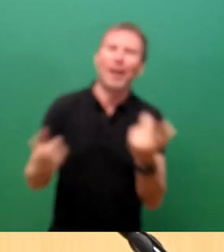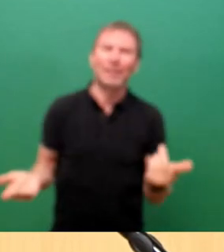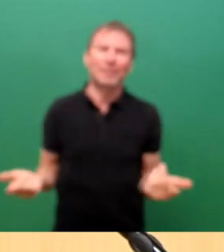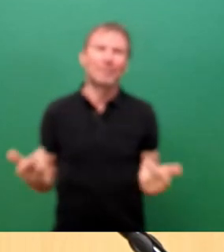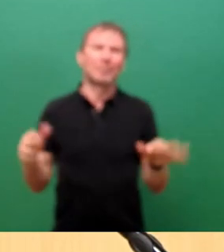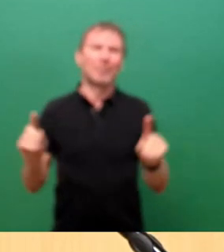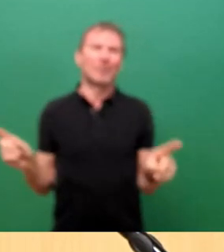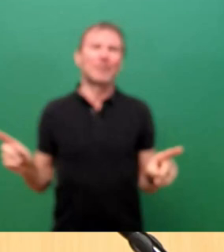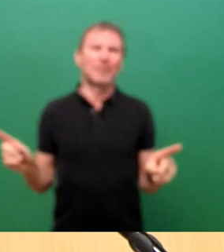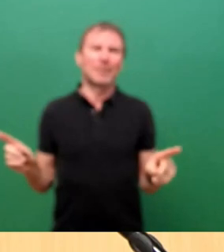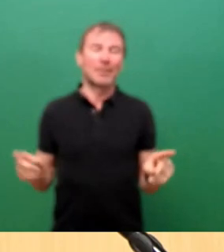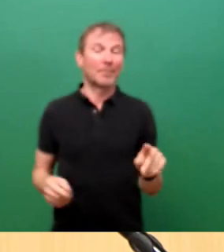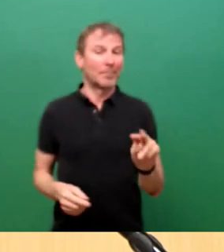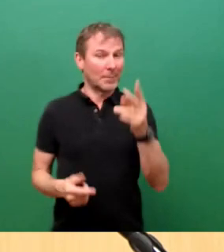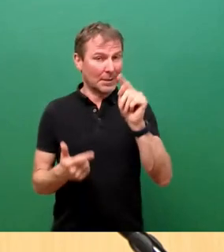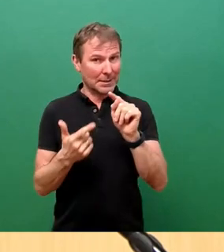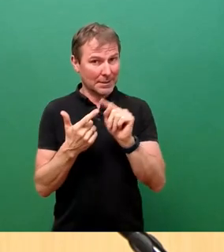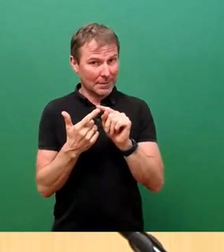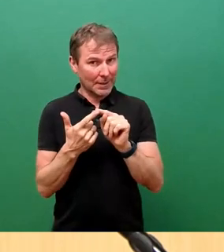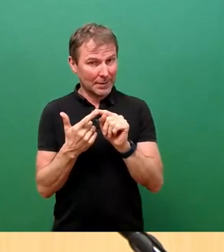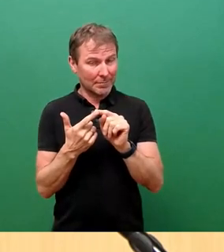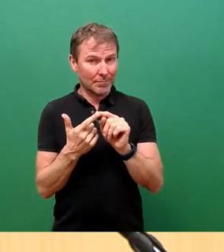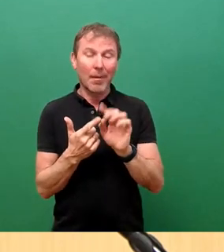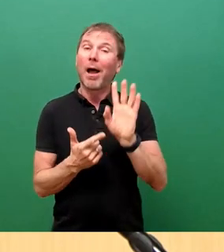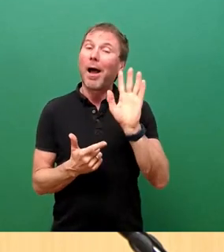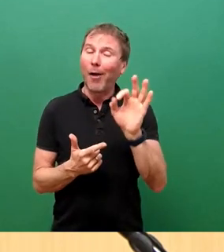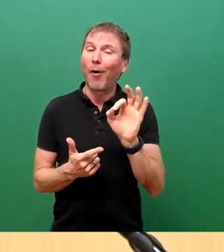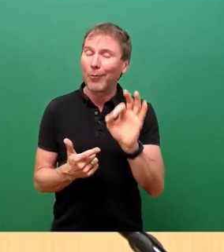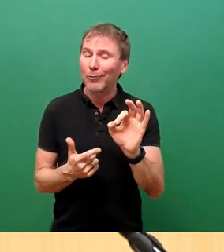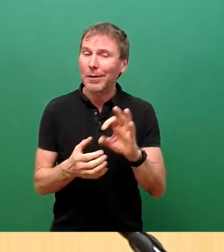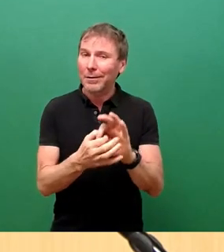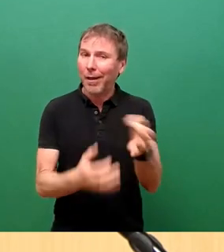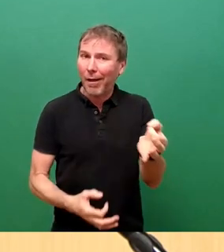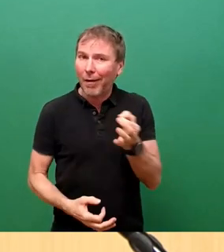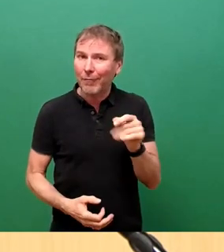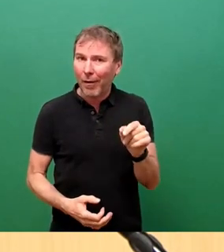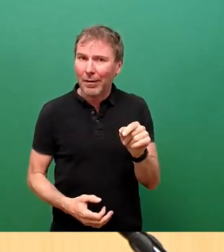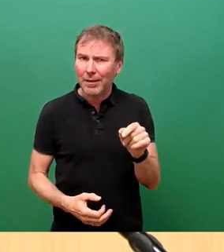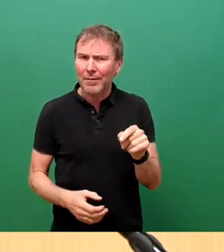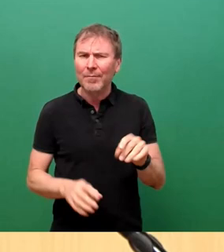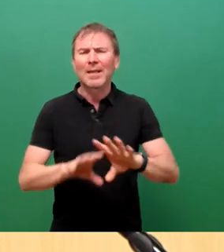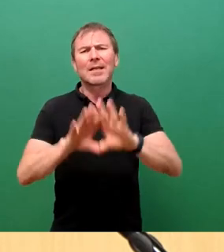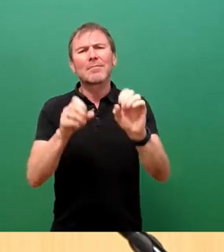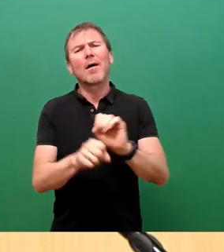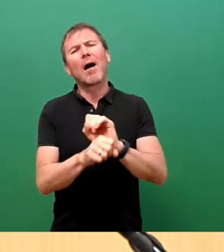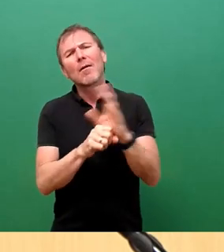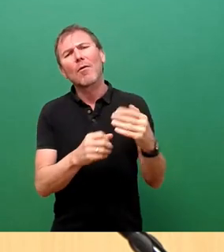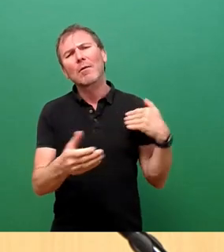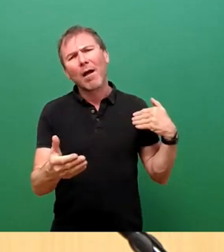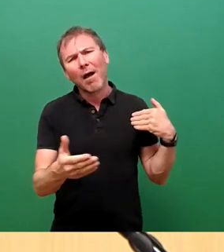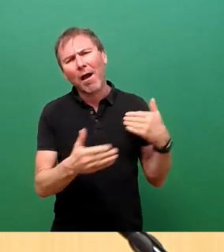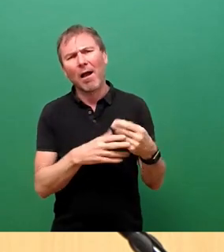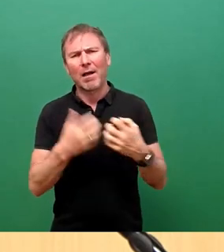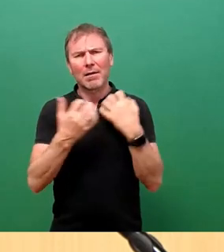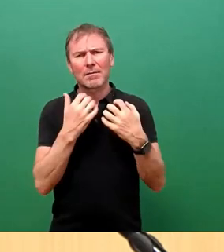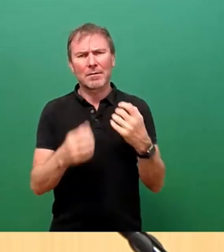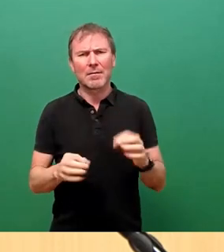Das Zweite, das Gute an der Frage ist, ich meine, in der ganzen Corona-Pandemie ist ja